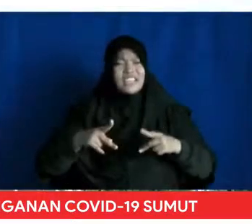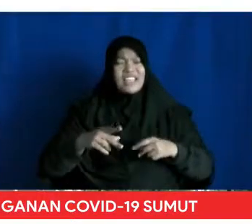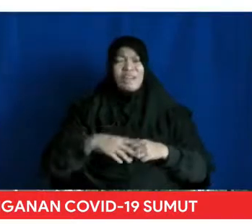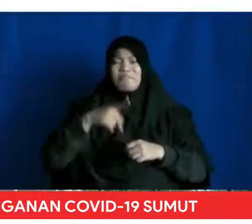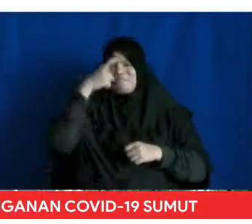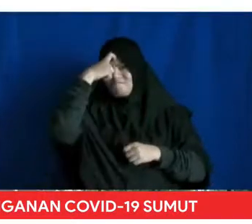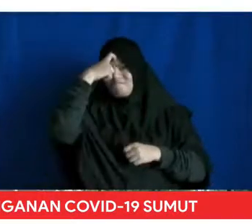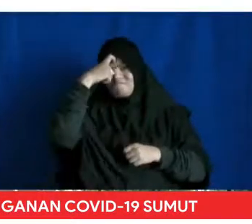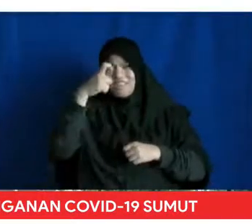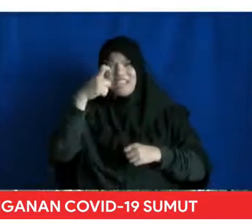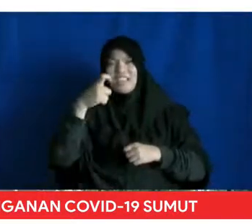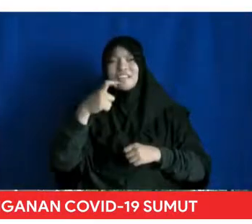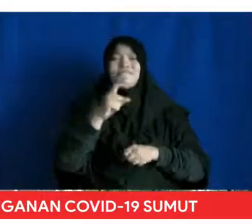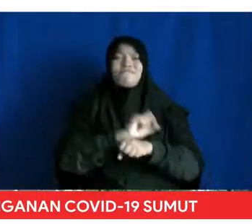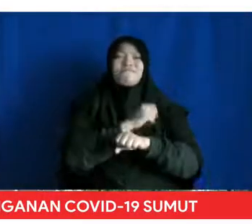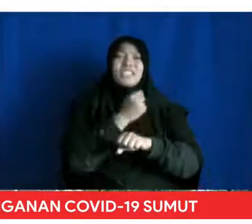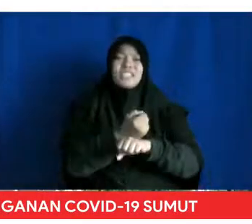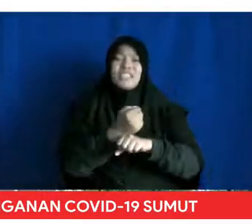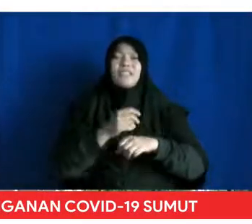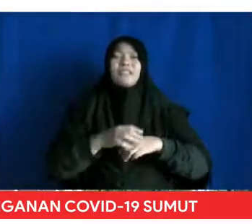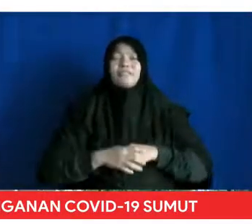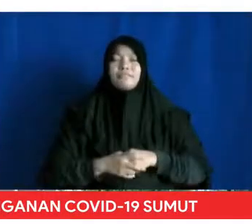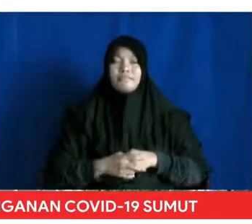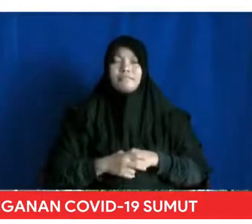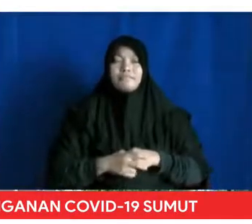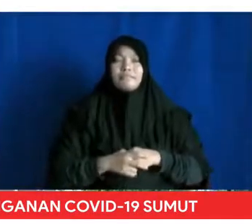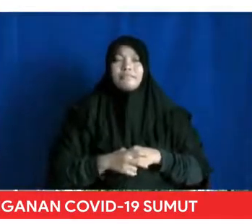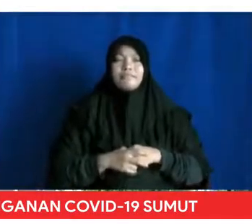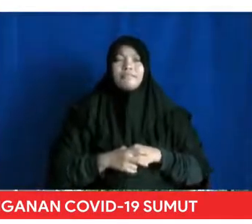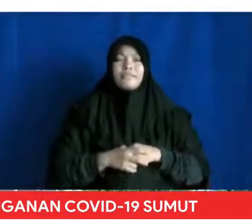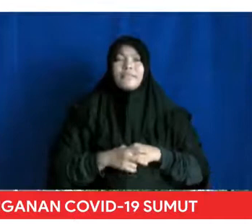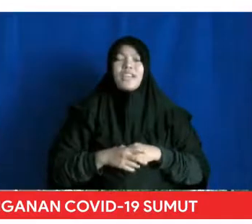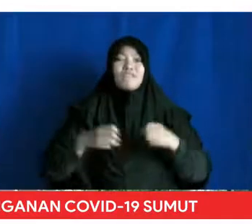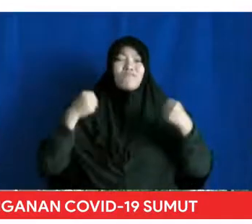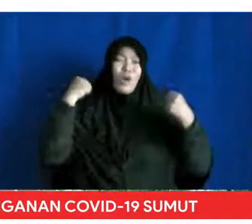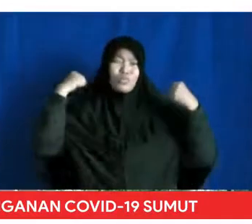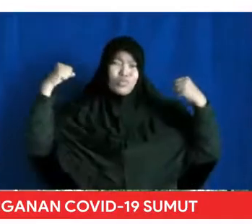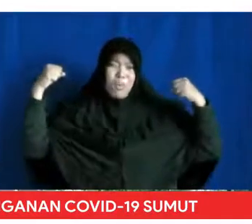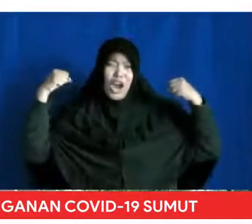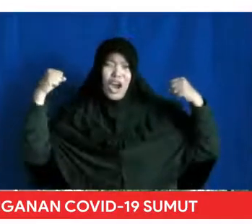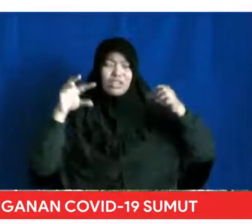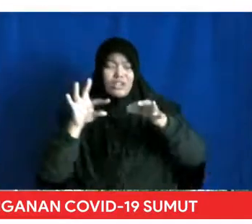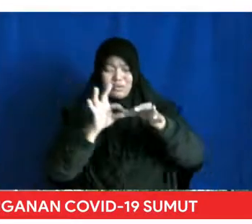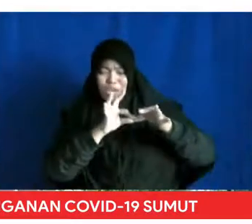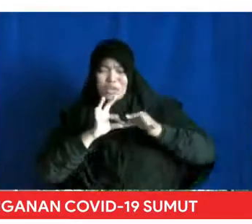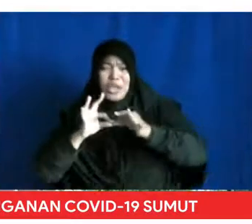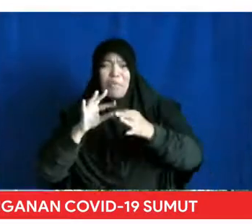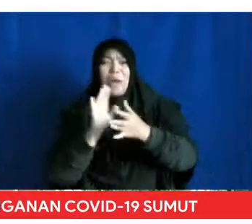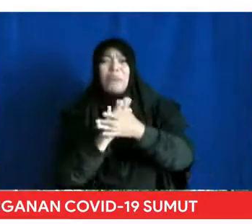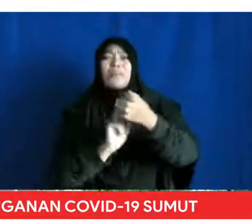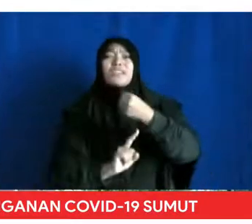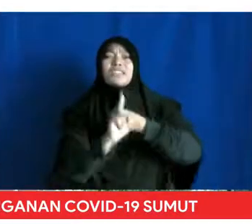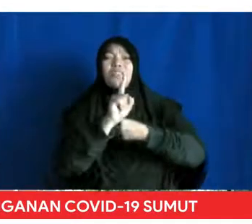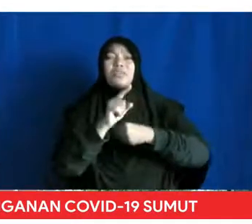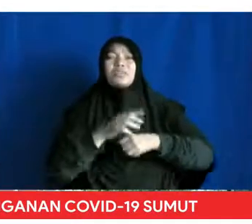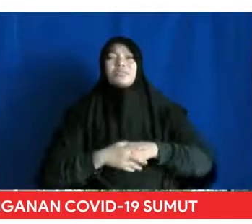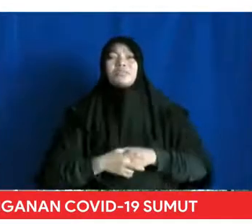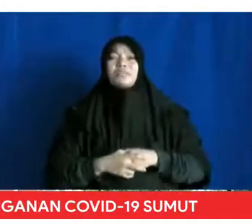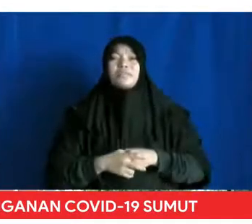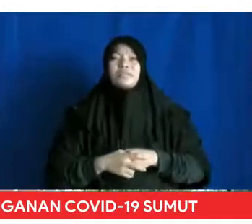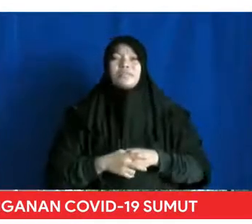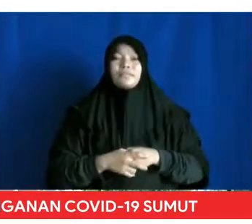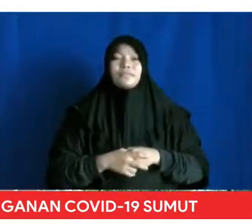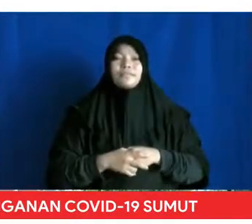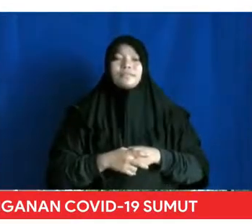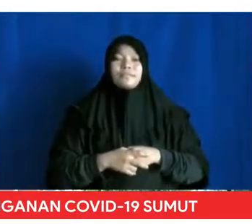kita pasti mampu melewati semua ancaman ini Dengan semangat gotong royong dan bersatu Demikian Saudara